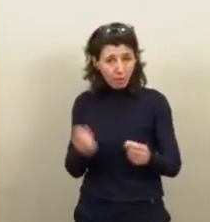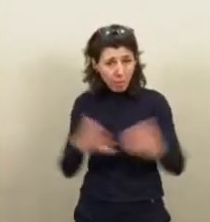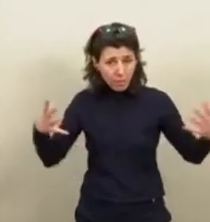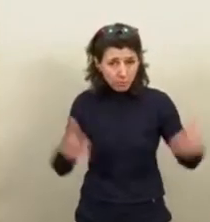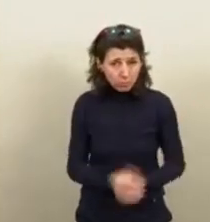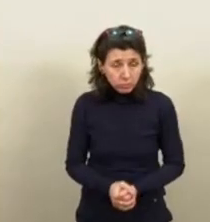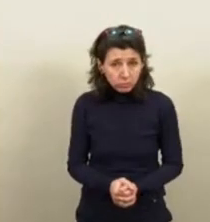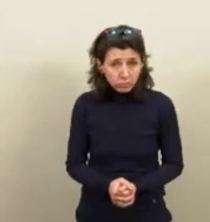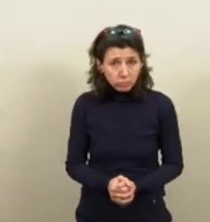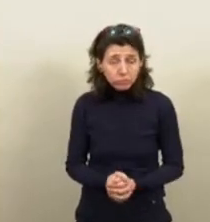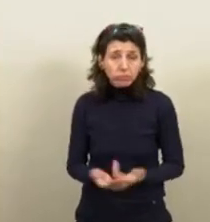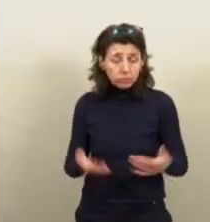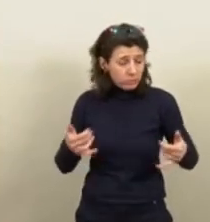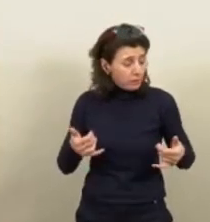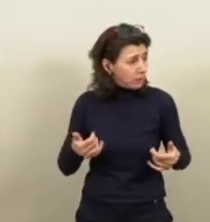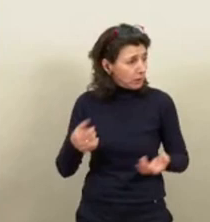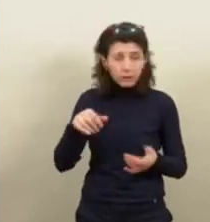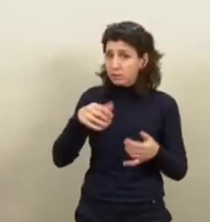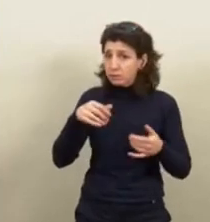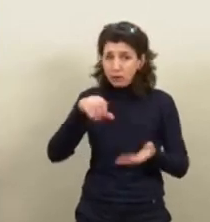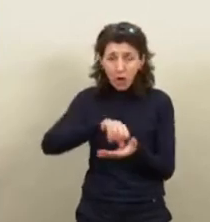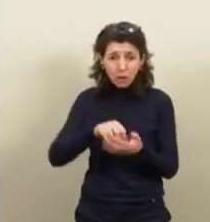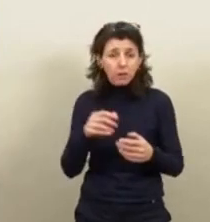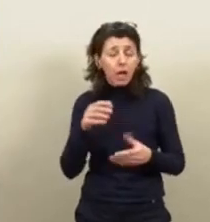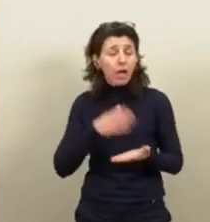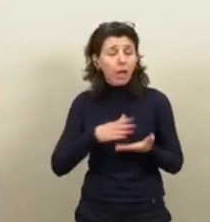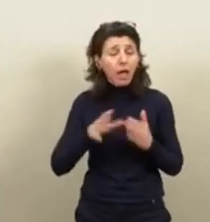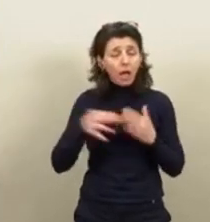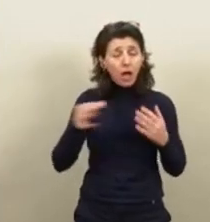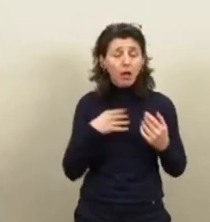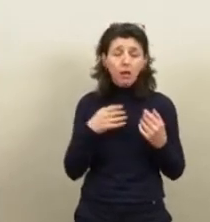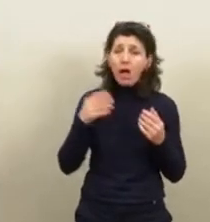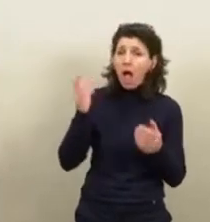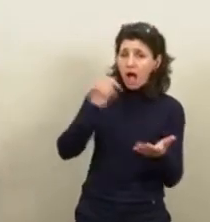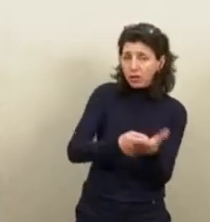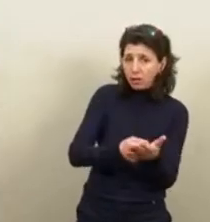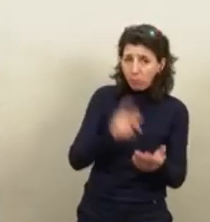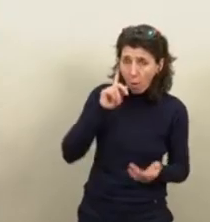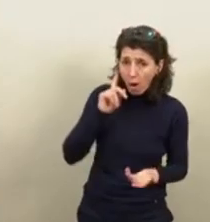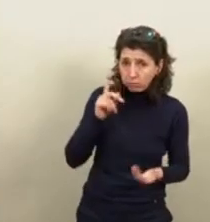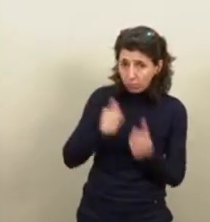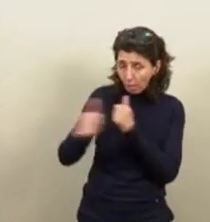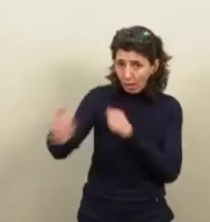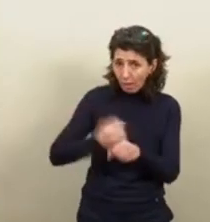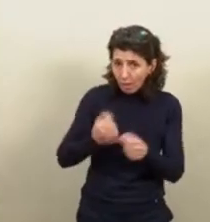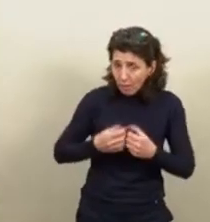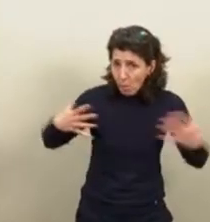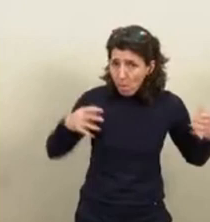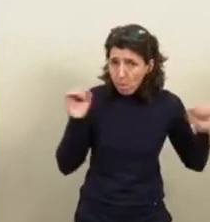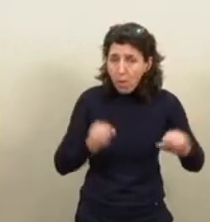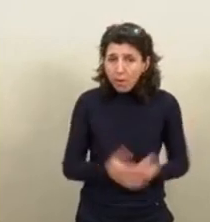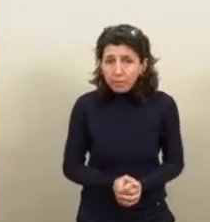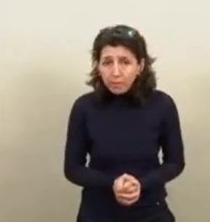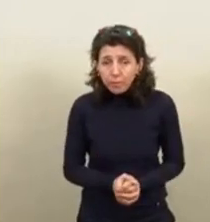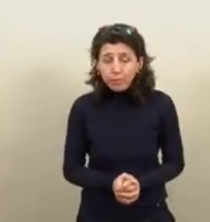siège du Crédit Agricole, nous sommes, plutôt que de développer le télétravail ? Et enfin, vous pourriez tout de suite appliquer, vous auriez dû,